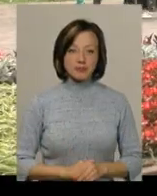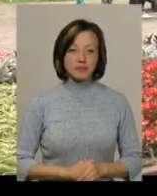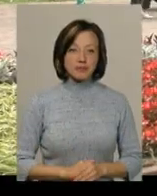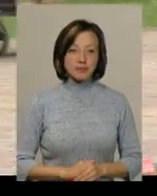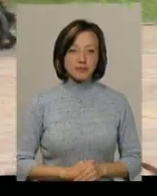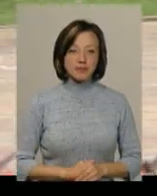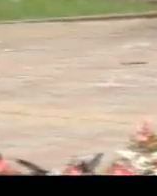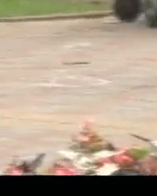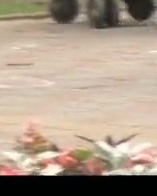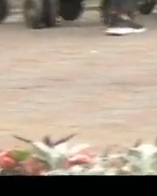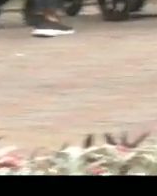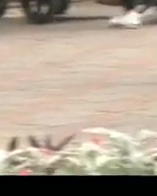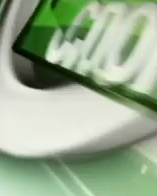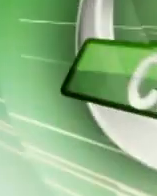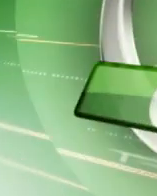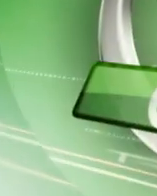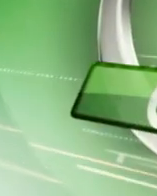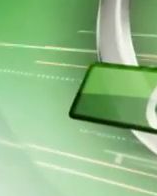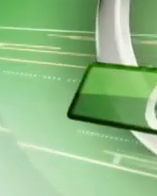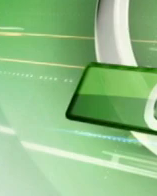Хижа, Іван Мовчан. Новини Поділля. Центр.